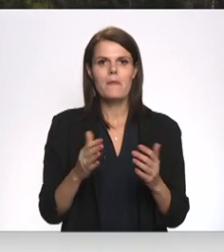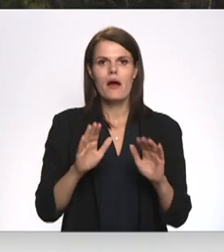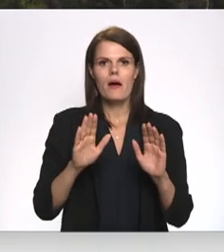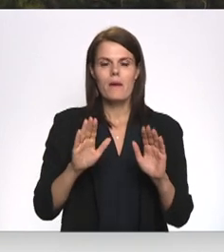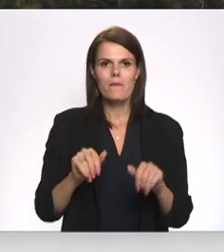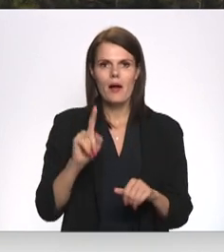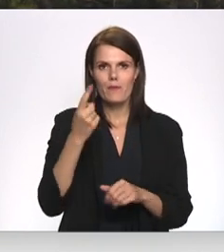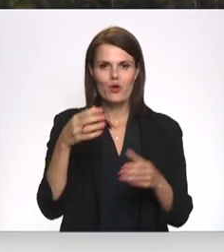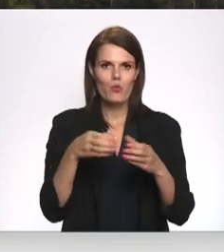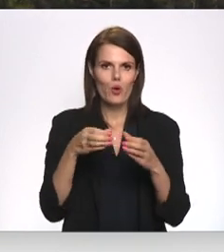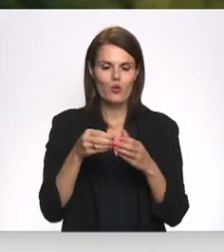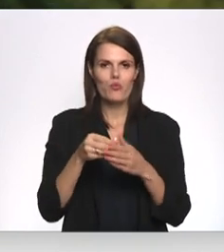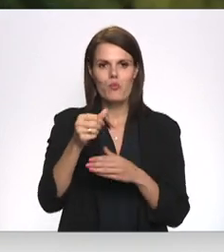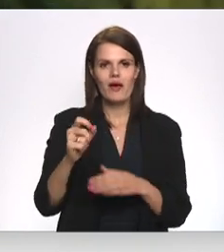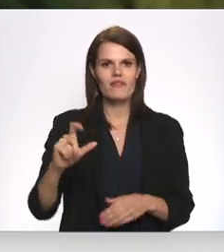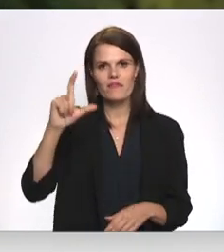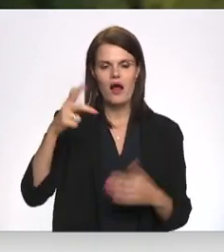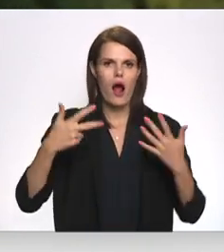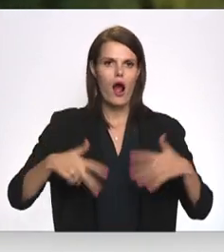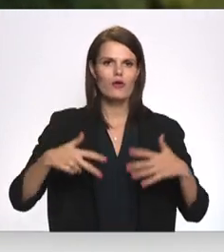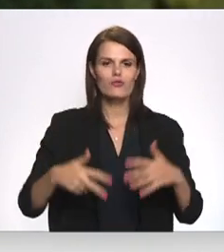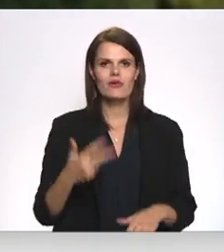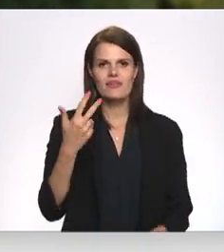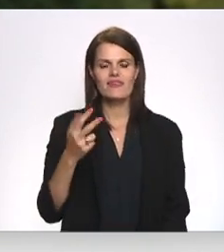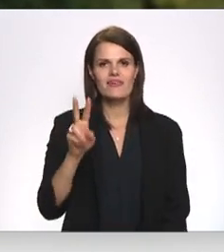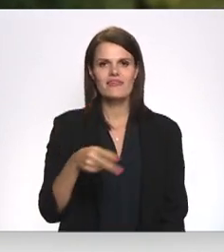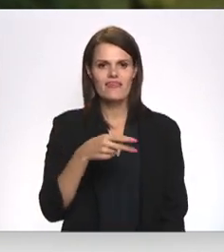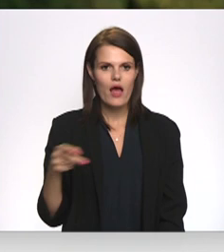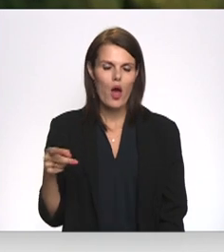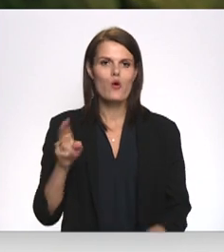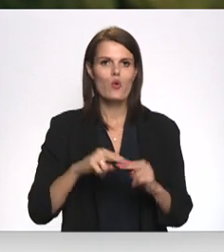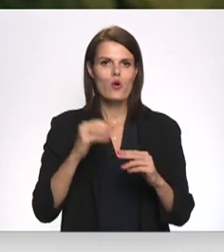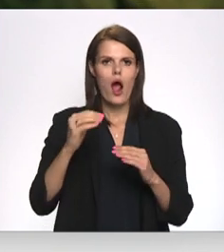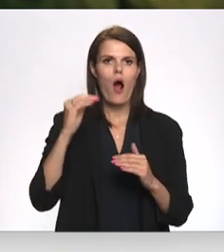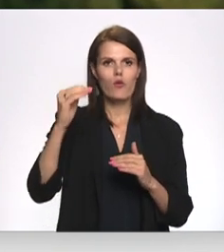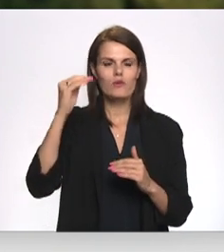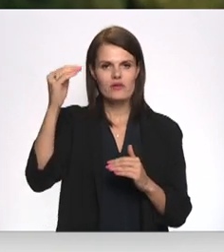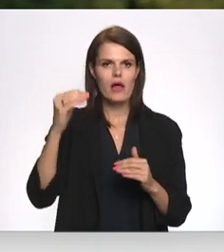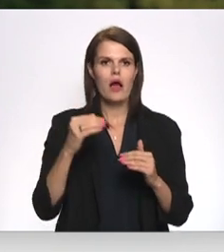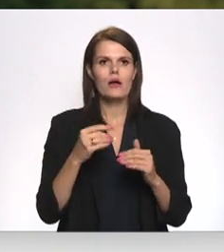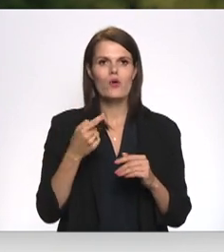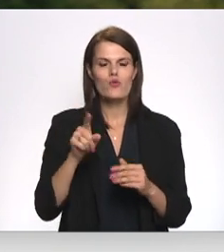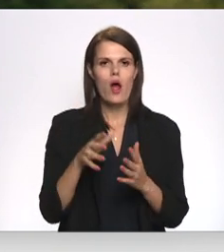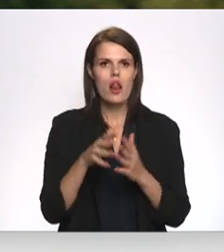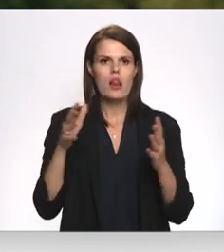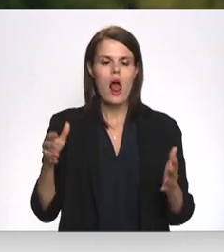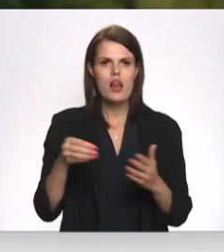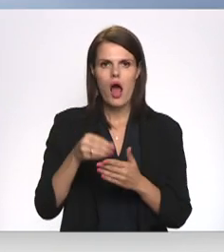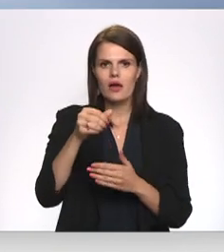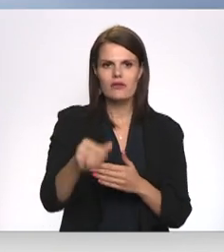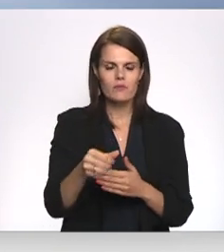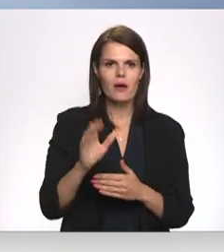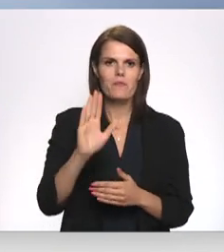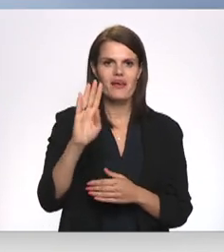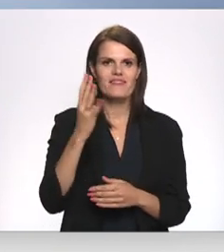klasi maksājums ir lielāks – 83 eiro. Un augstā pa klasēm jau lielākais maksājums pie